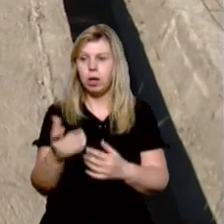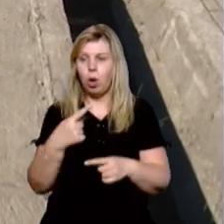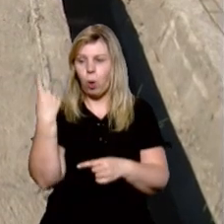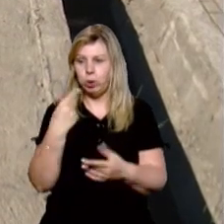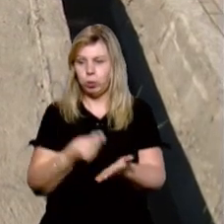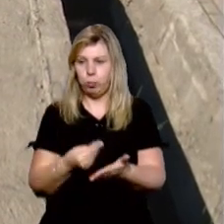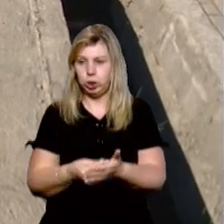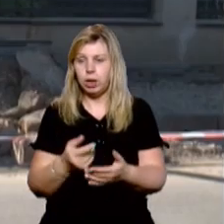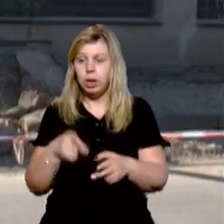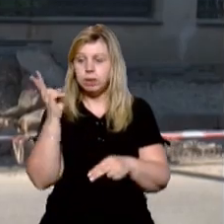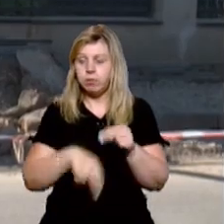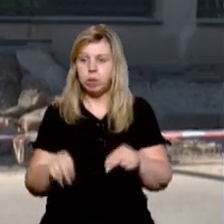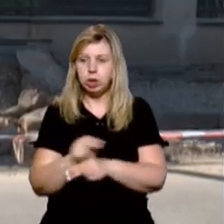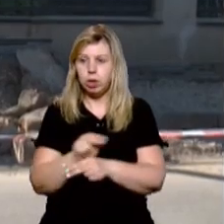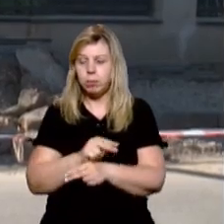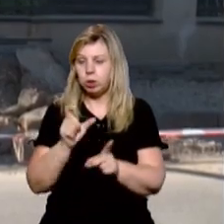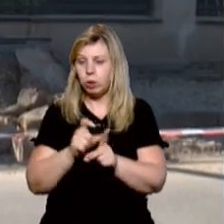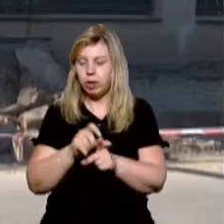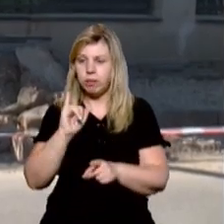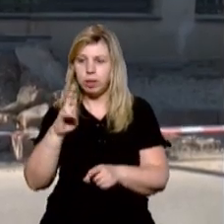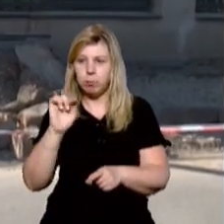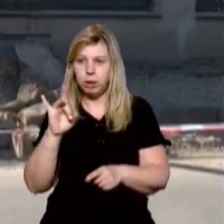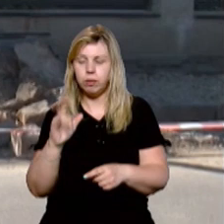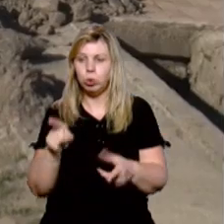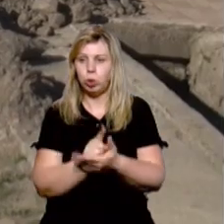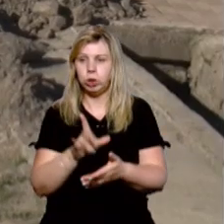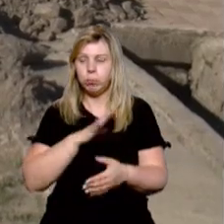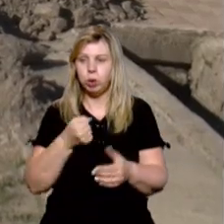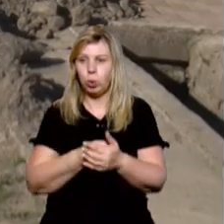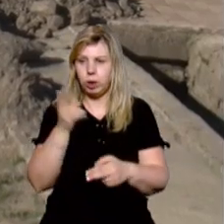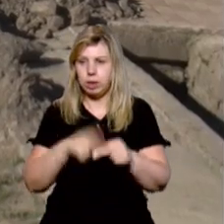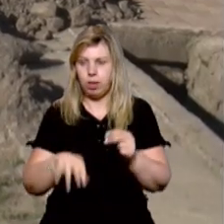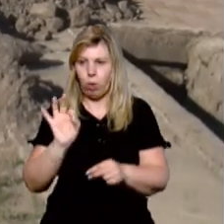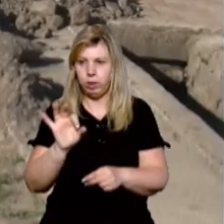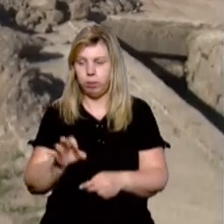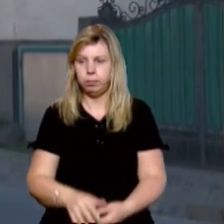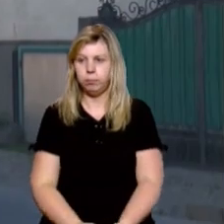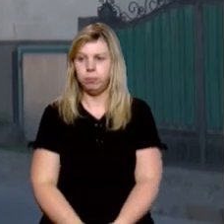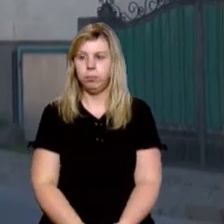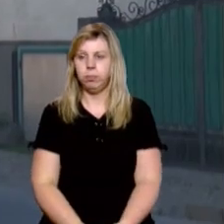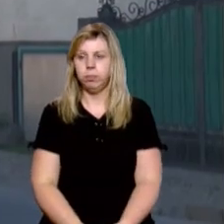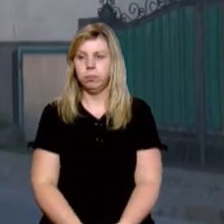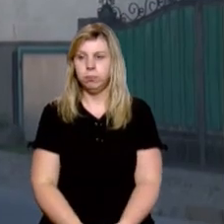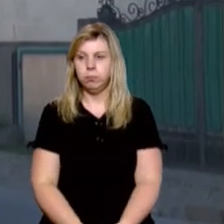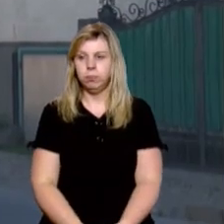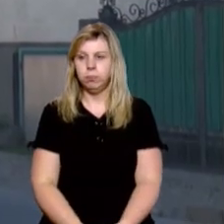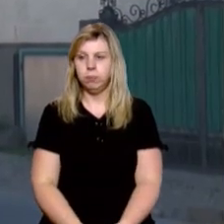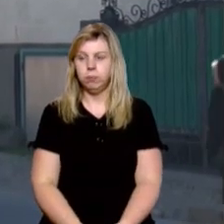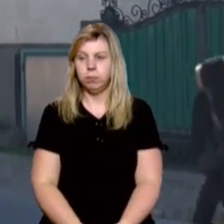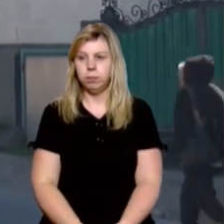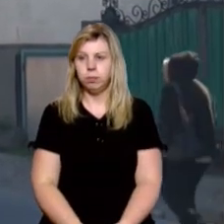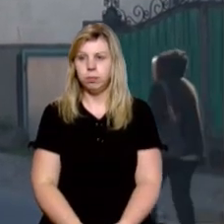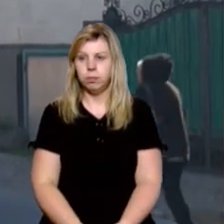обласного бюджету. Завершити ремонт, за словами Івана Бірака, тут мають до кінця жовтня. Андріана Курта, Валерій Міхліченко.